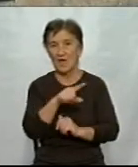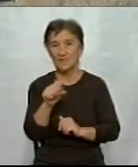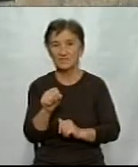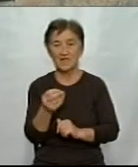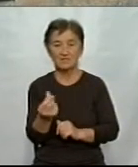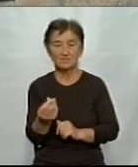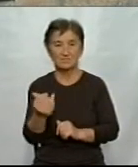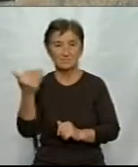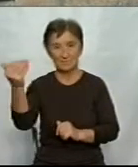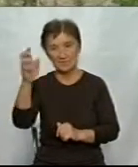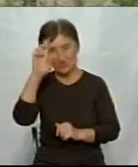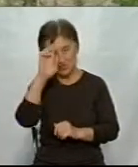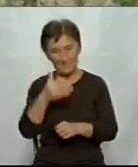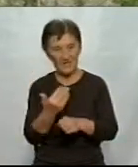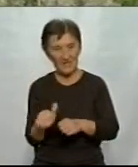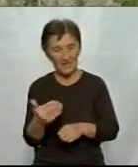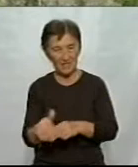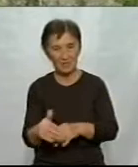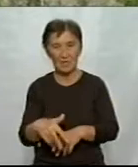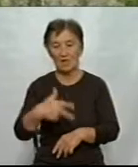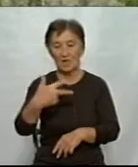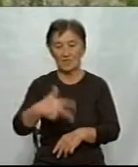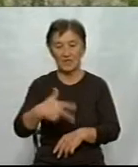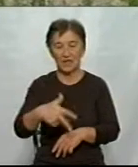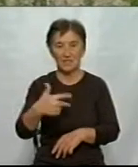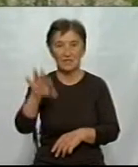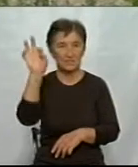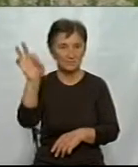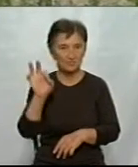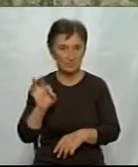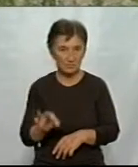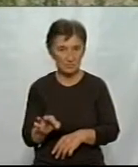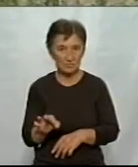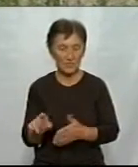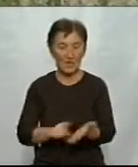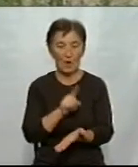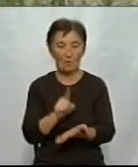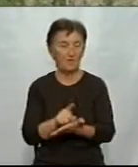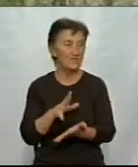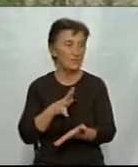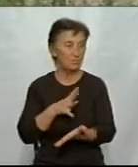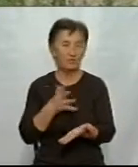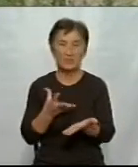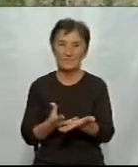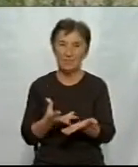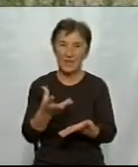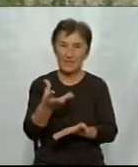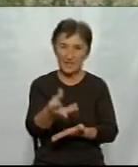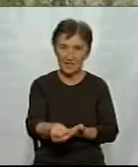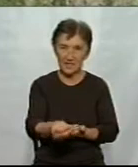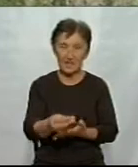кооперативу і державного кредиту. 30% кожна персона із ЖБК повинні були сплатити на